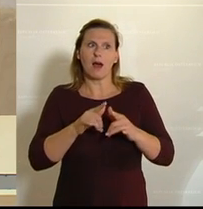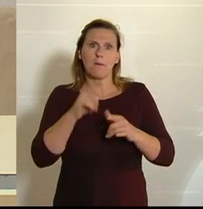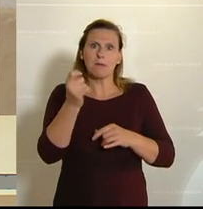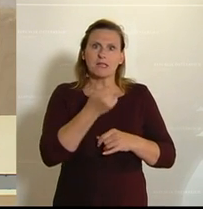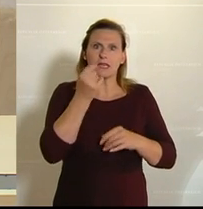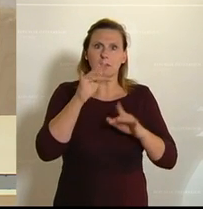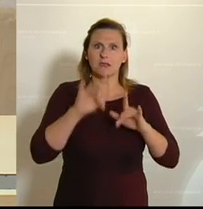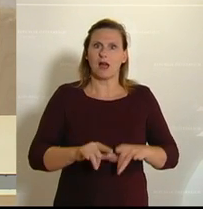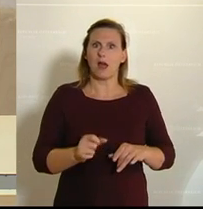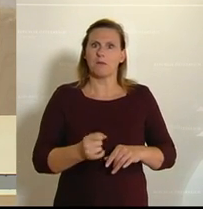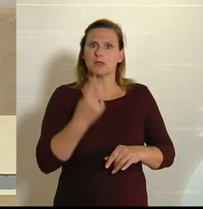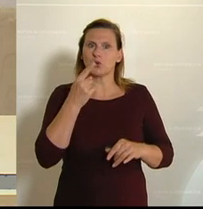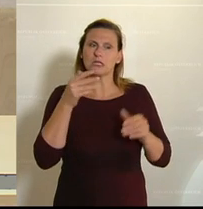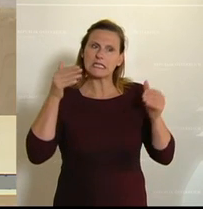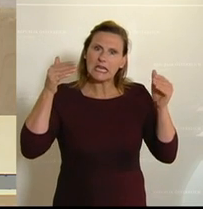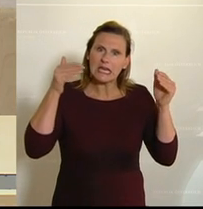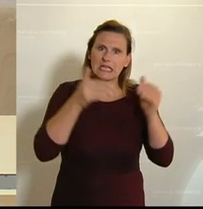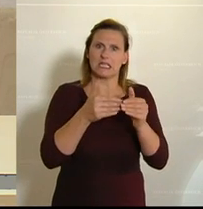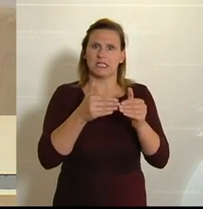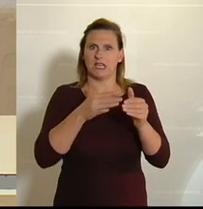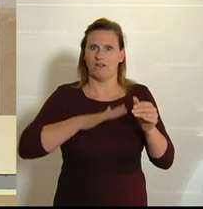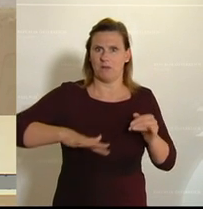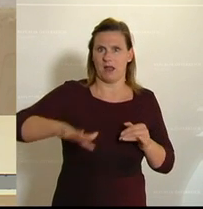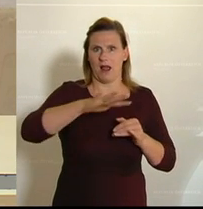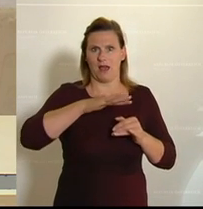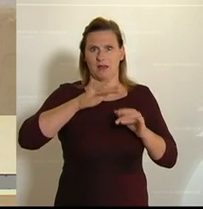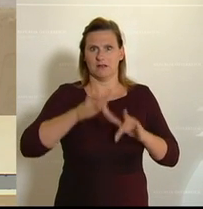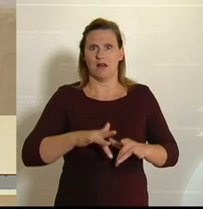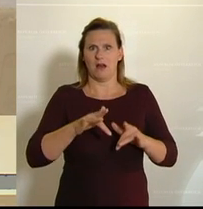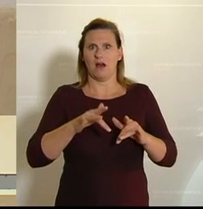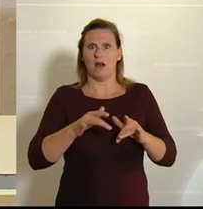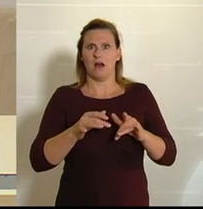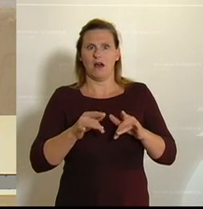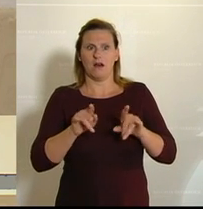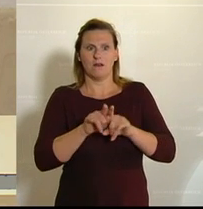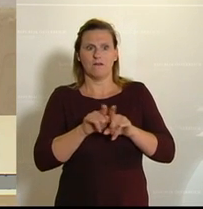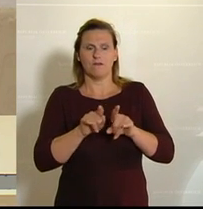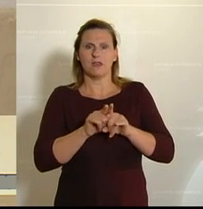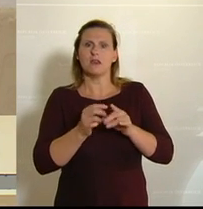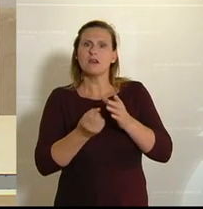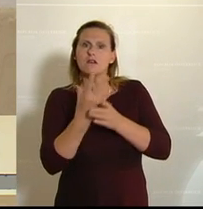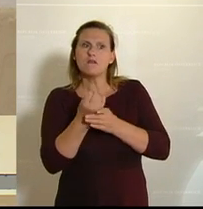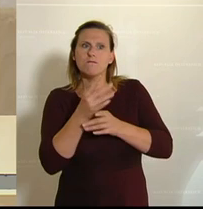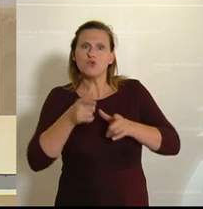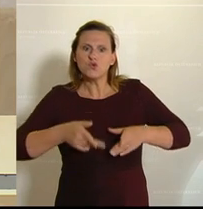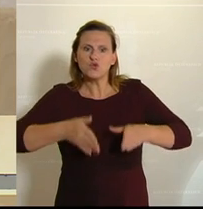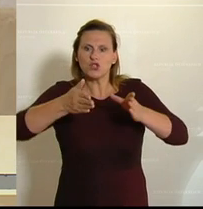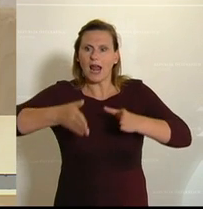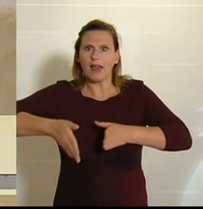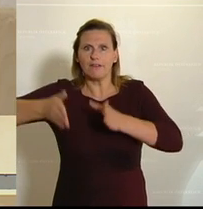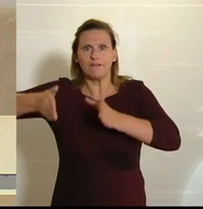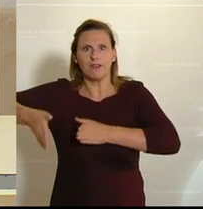insbesondere in den intensiven Ackerbaugebieten zum Anlegen von Blühstreifen vorzusehen und damit für